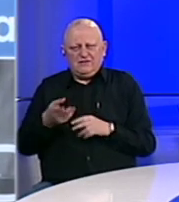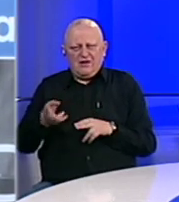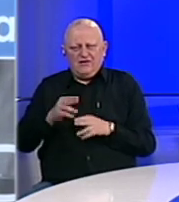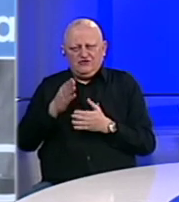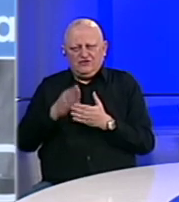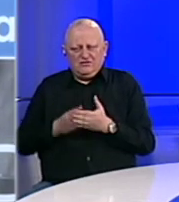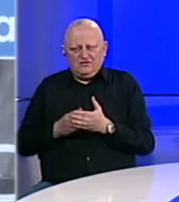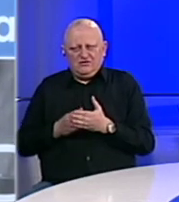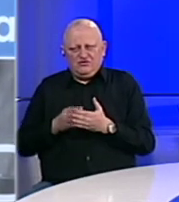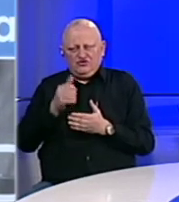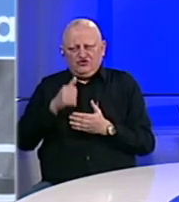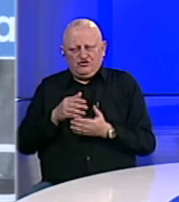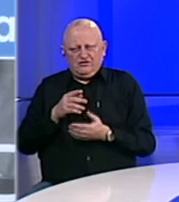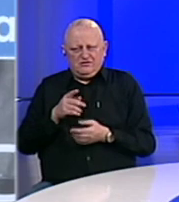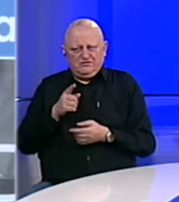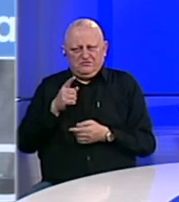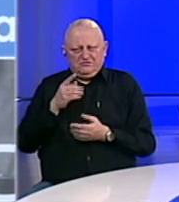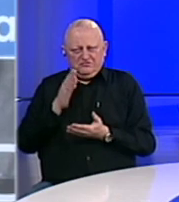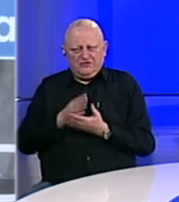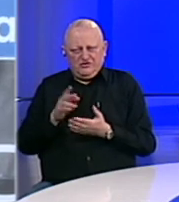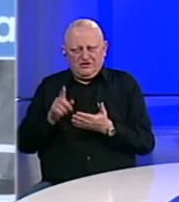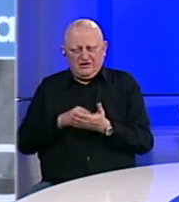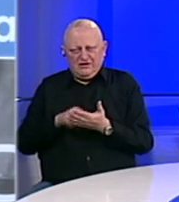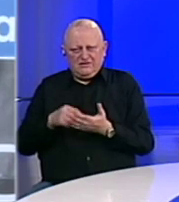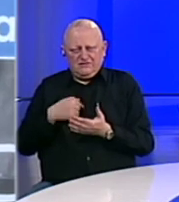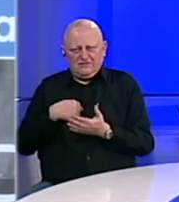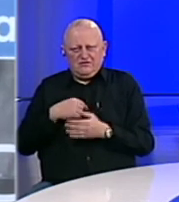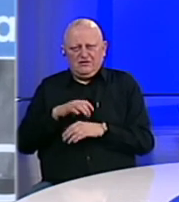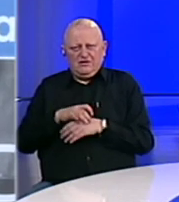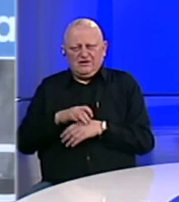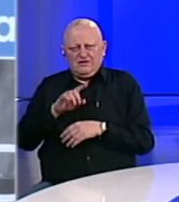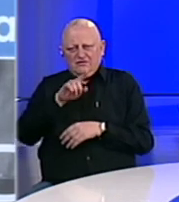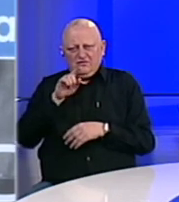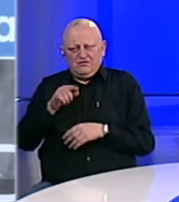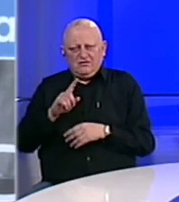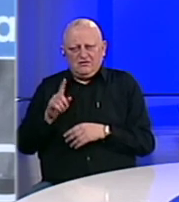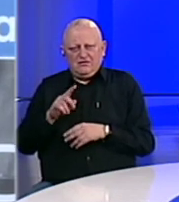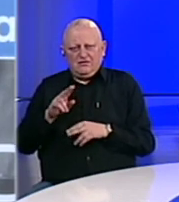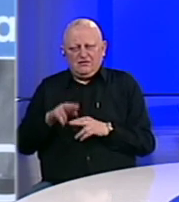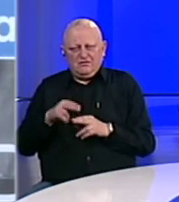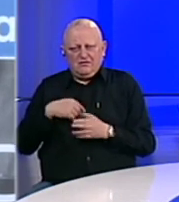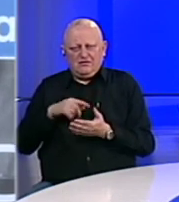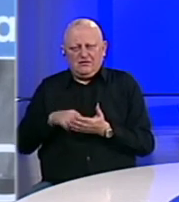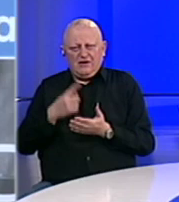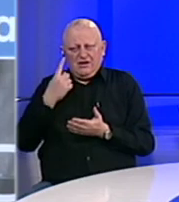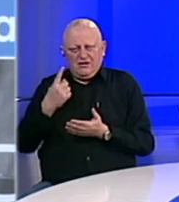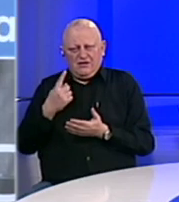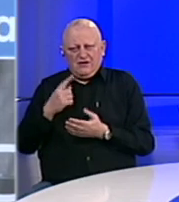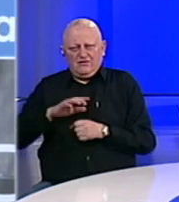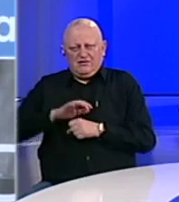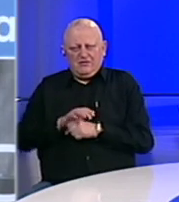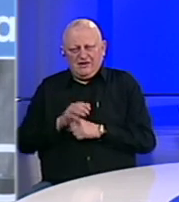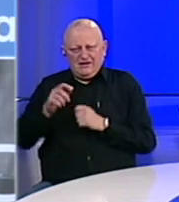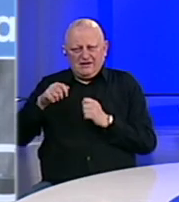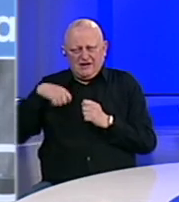najvećem dijelu. A, što se tiče testiranja, to je zaista zdravstveno pitanje i ja ne znam pravila testiranja. Testirao sam s jednom zato što je pritisak